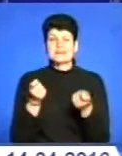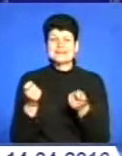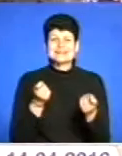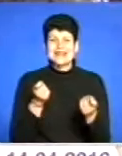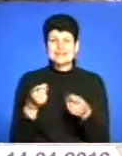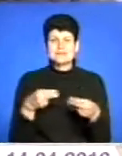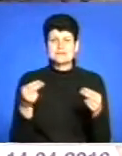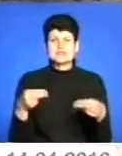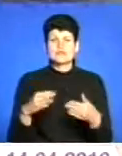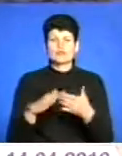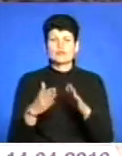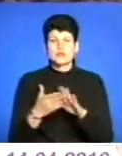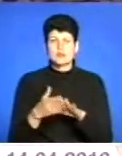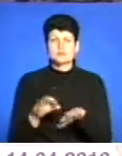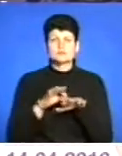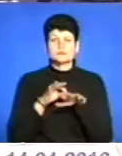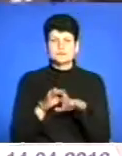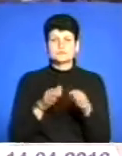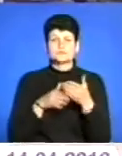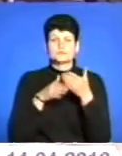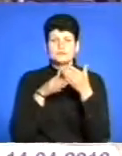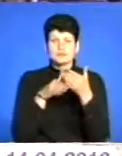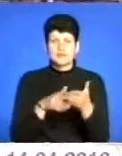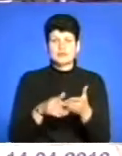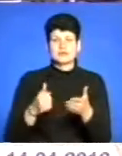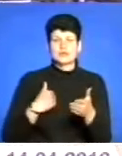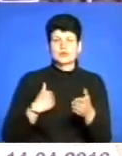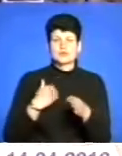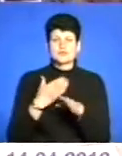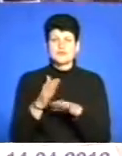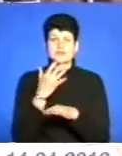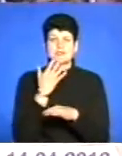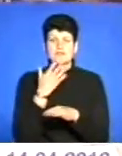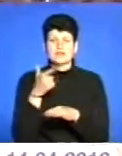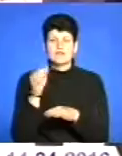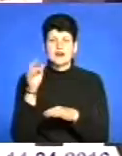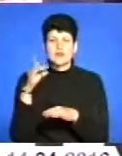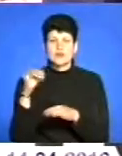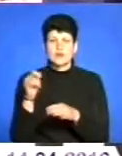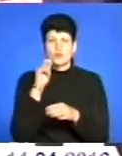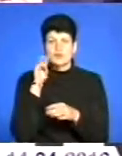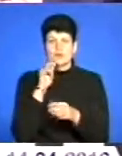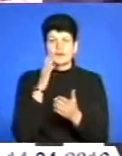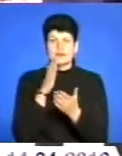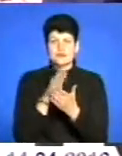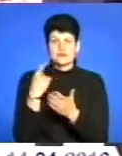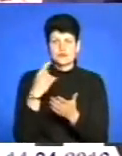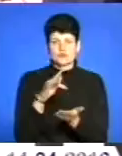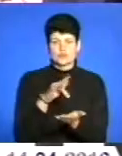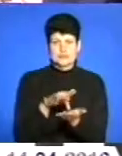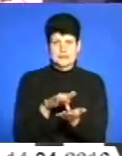підписали договори про здійснення шефства над військовою частиною Національної гвардії України, яка дислокується в обласному центрі.